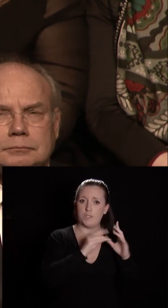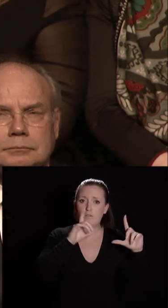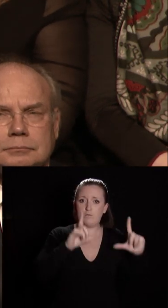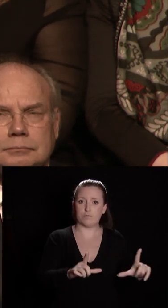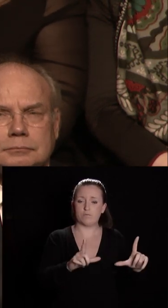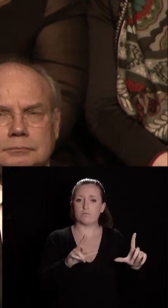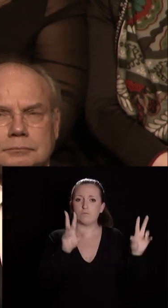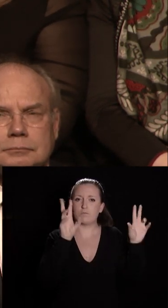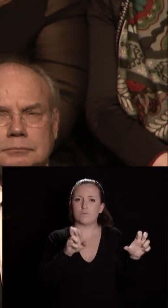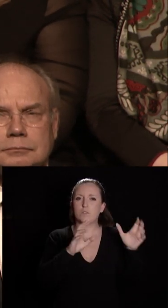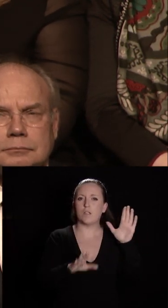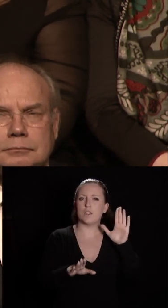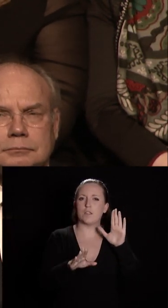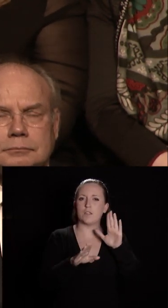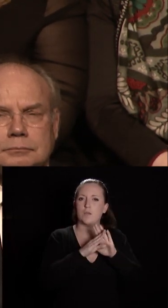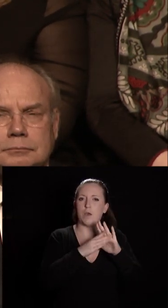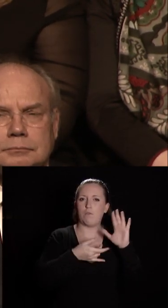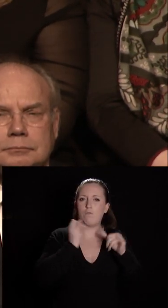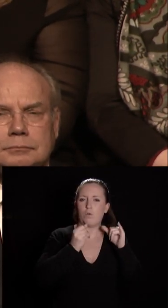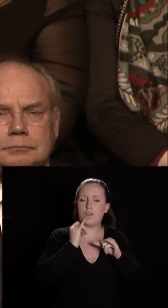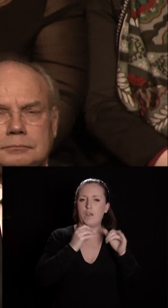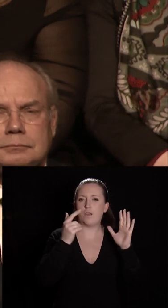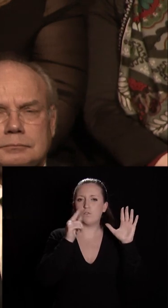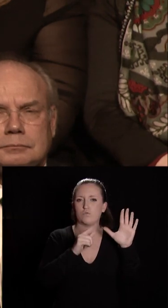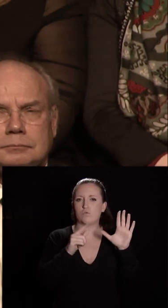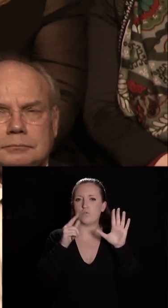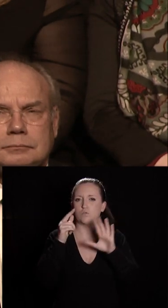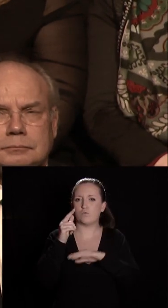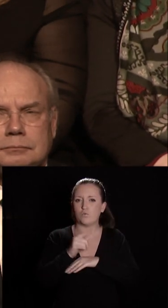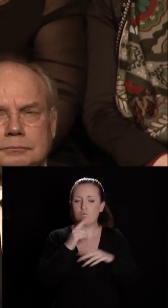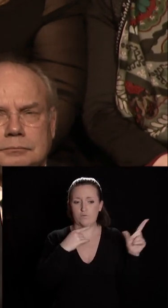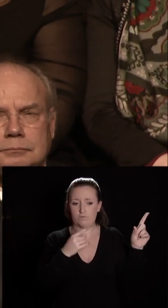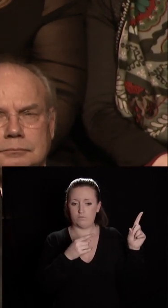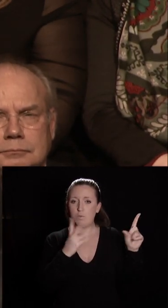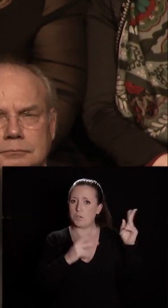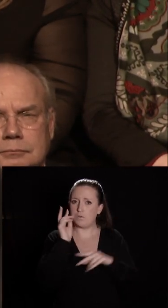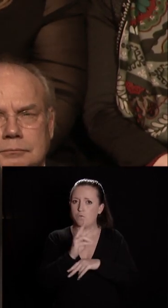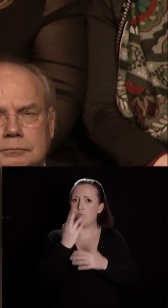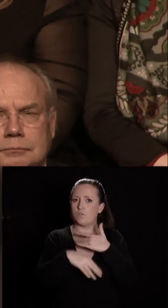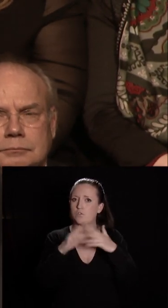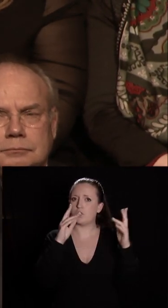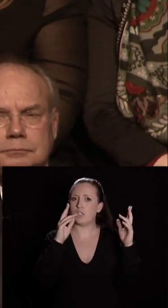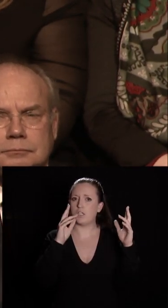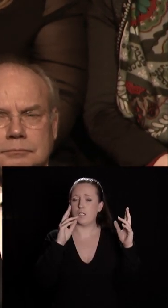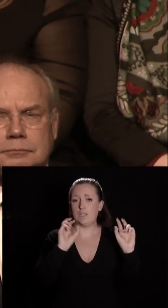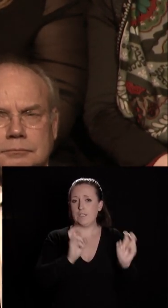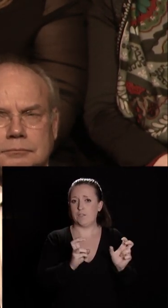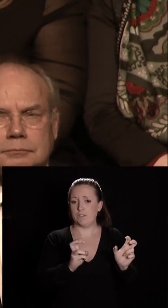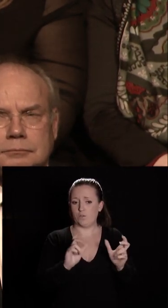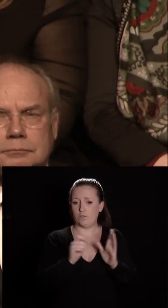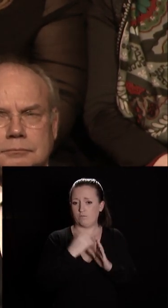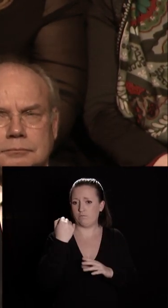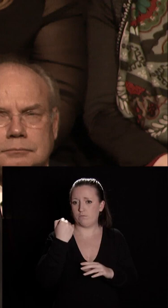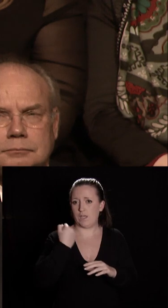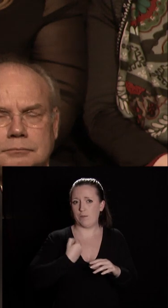de volontaire de 1792 qui vous l'avez peut-être vu à la télévision a été détérioré lors du